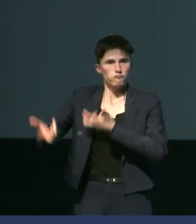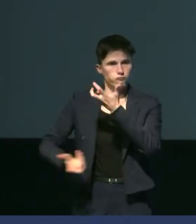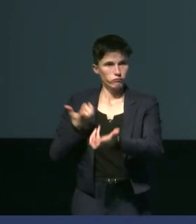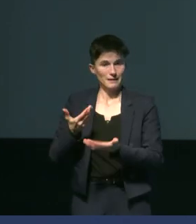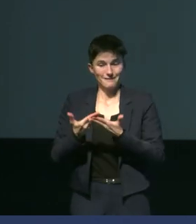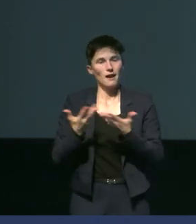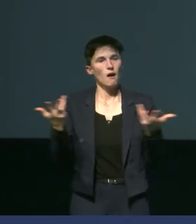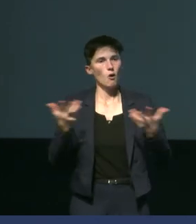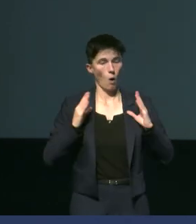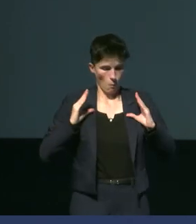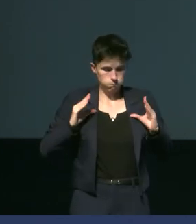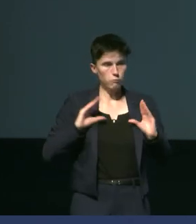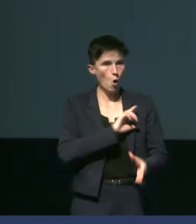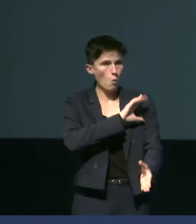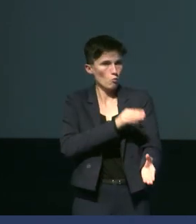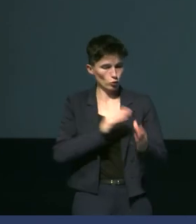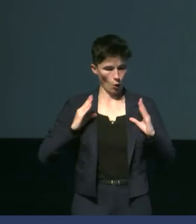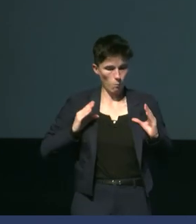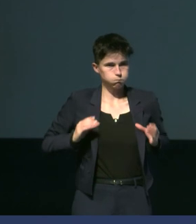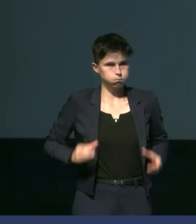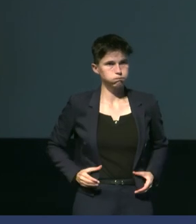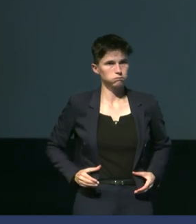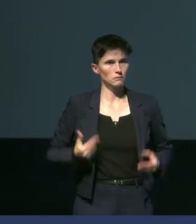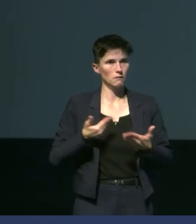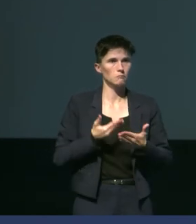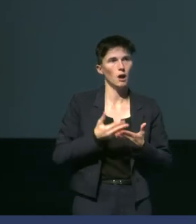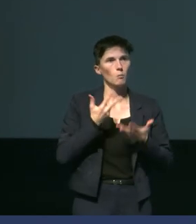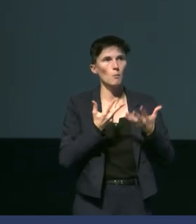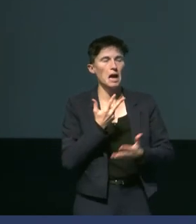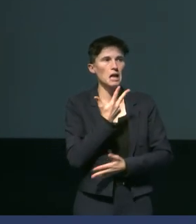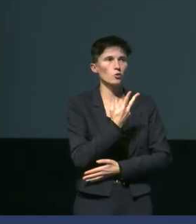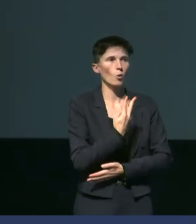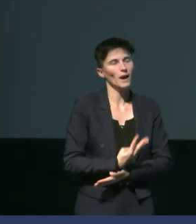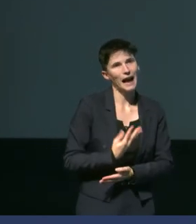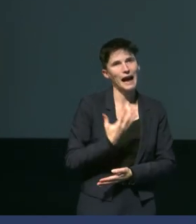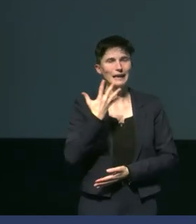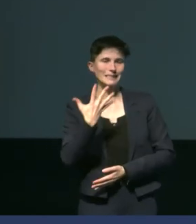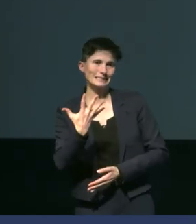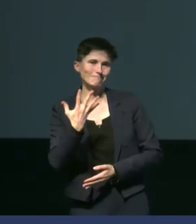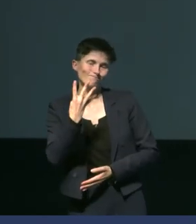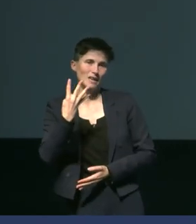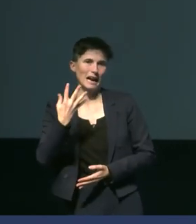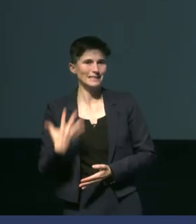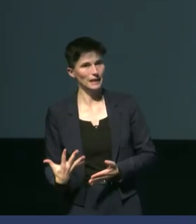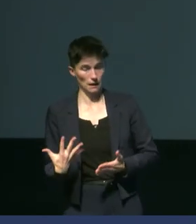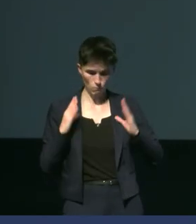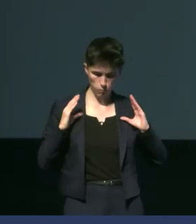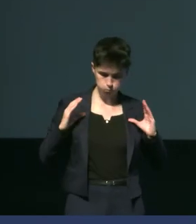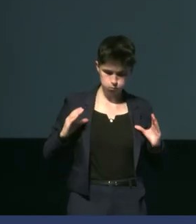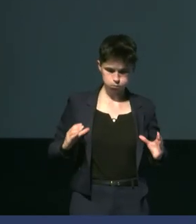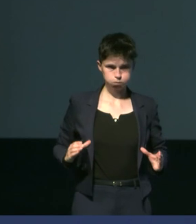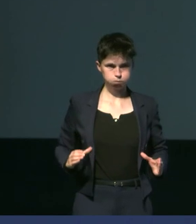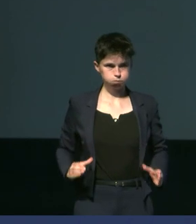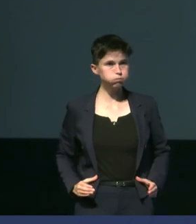pectoraux. Les muscles pectoraux d'un manchot, c'est à peu près trois quarts, quatre cinquièmes du tronc des individus.'est des muscles particulièrement